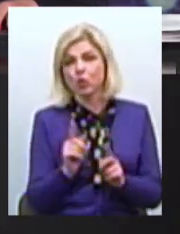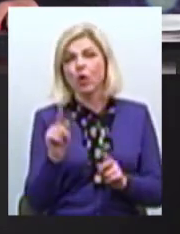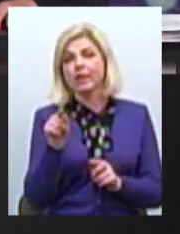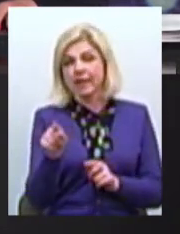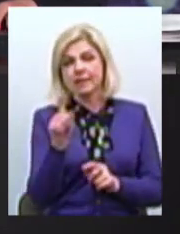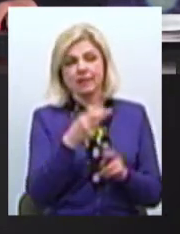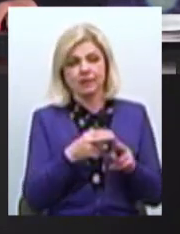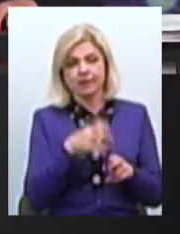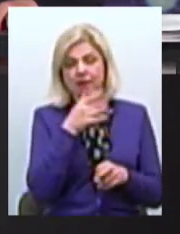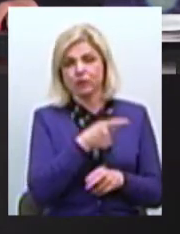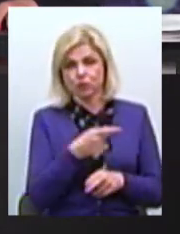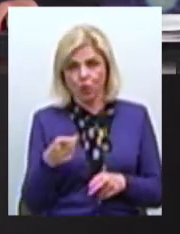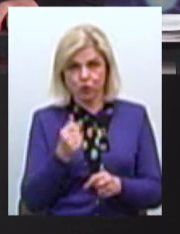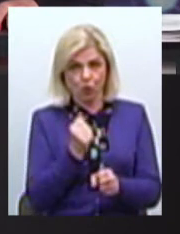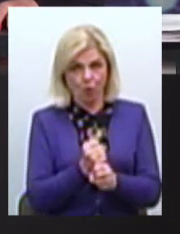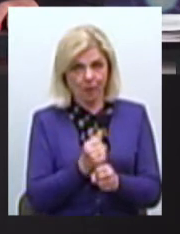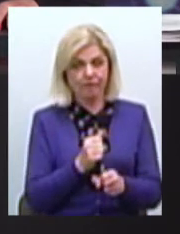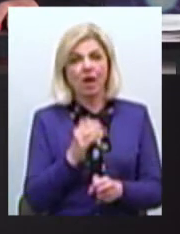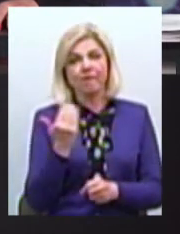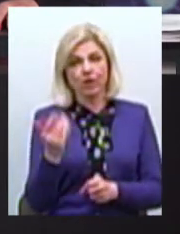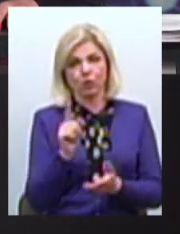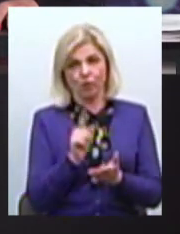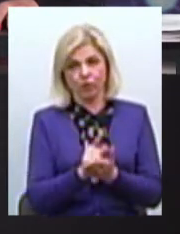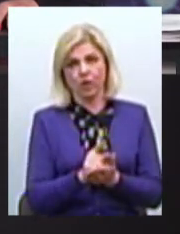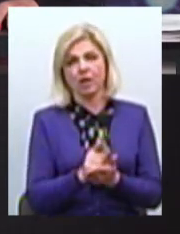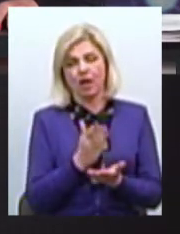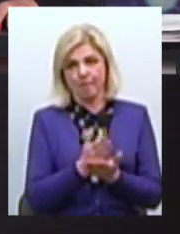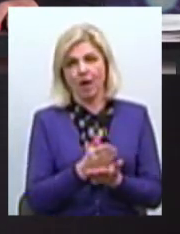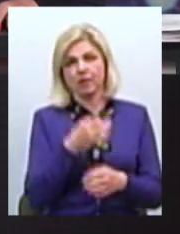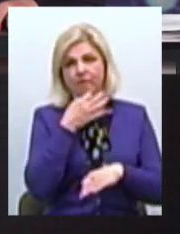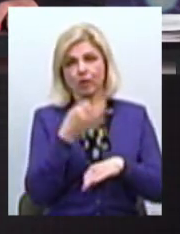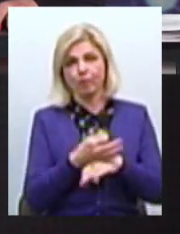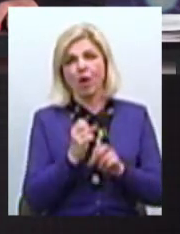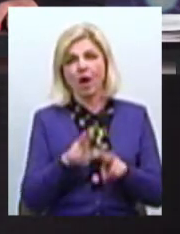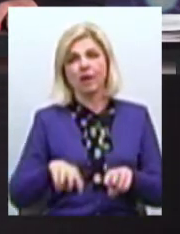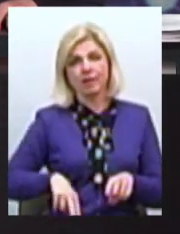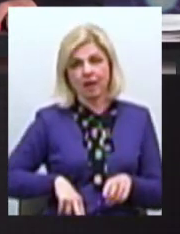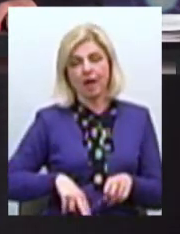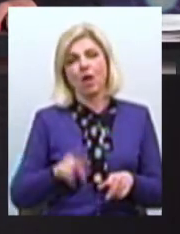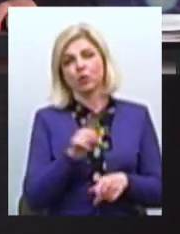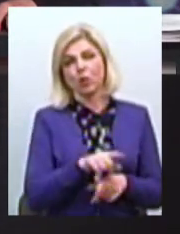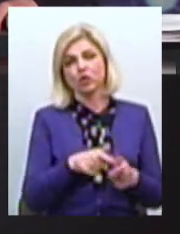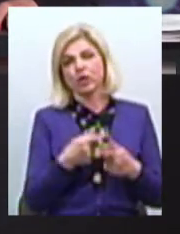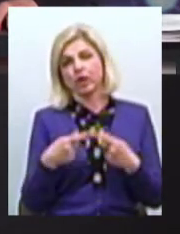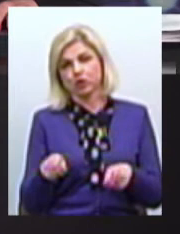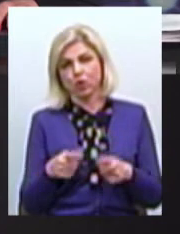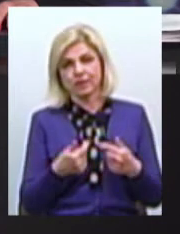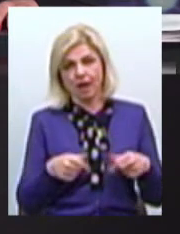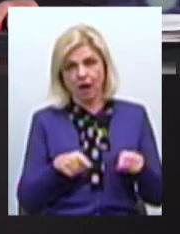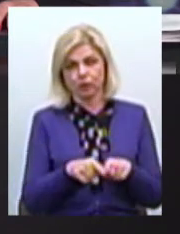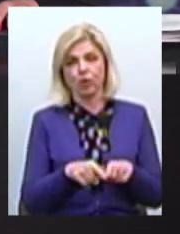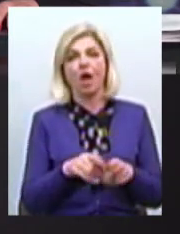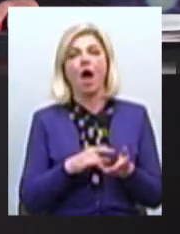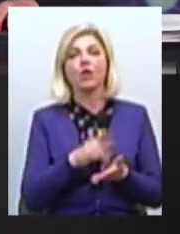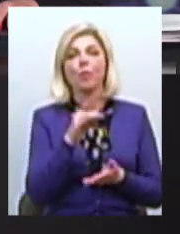строк зробив, він повинен мати відповідальність як директор того чи іншого закладу чи в даному випадку